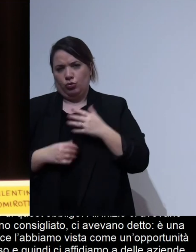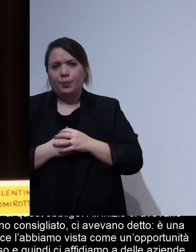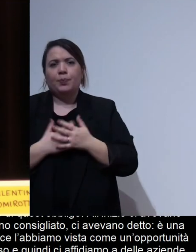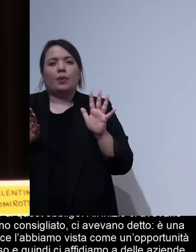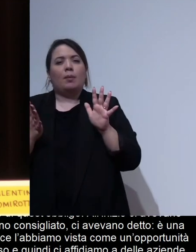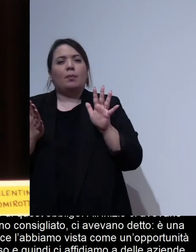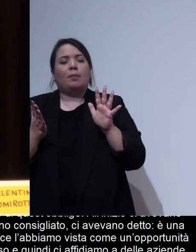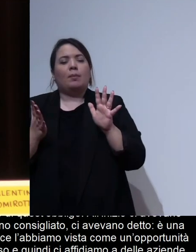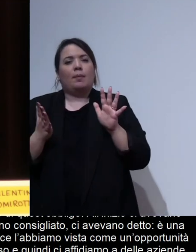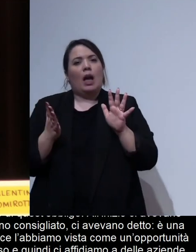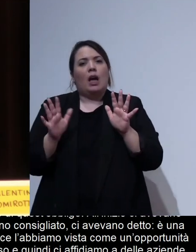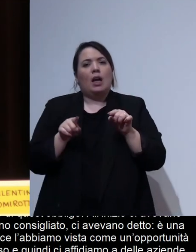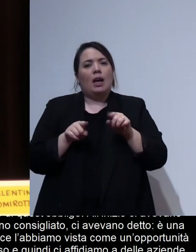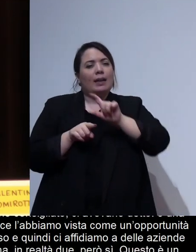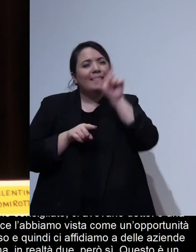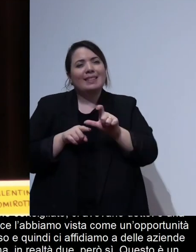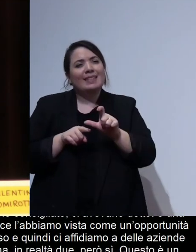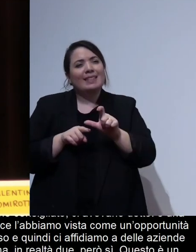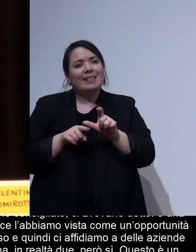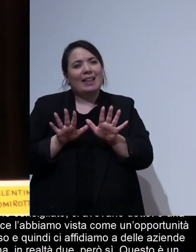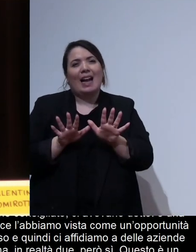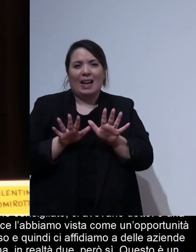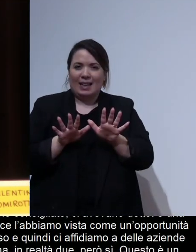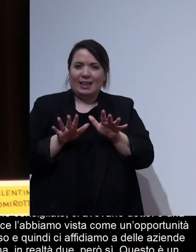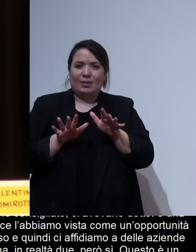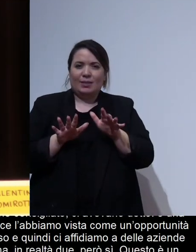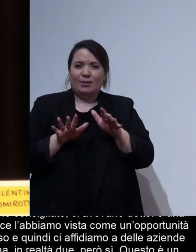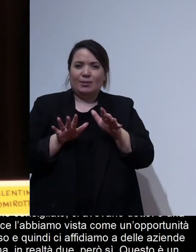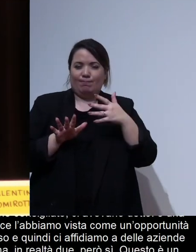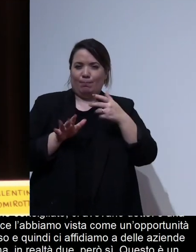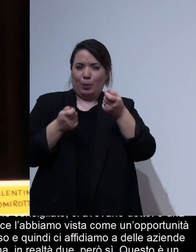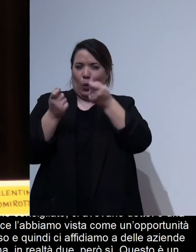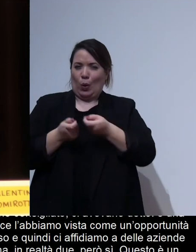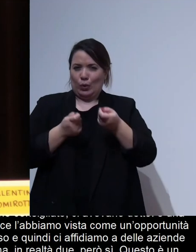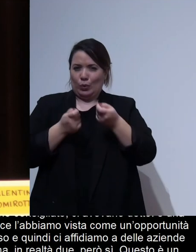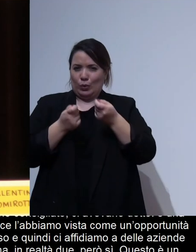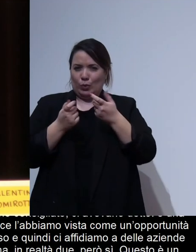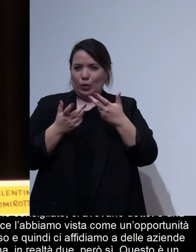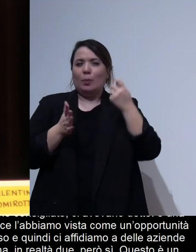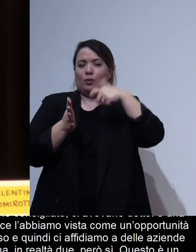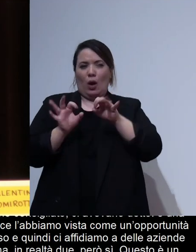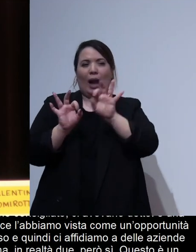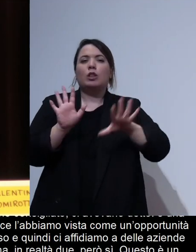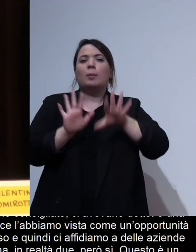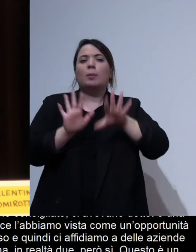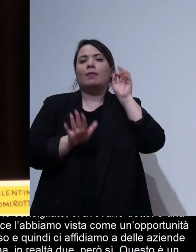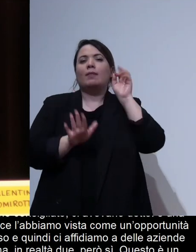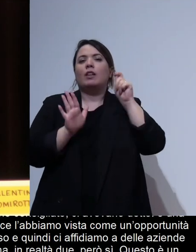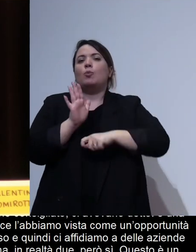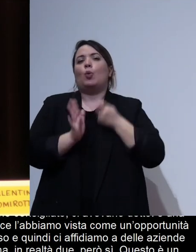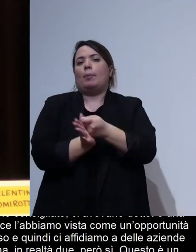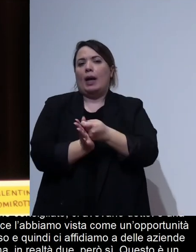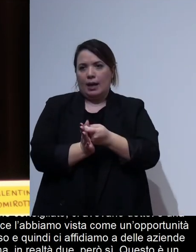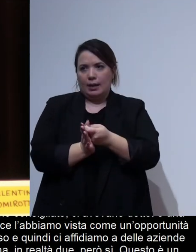buon punto perché in Italia non è così non è così frequente c'era questa questione della multa che non non sapevo neanch'io che